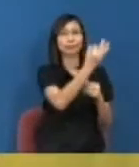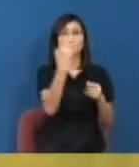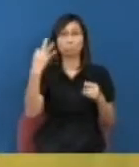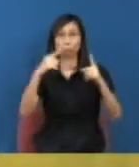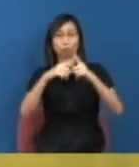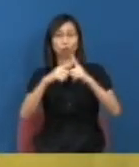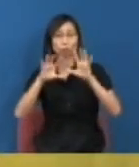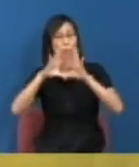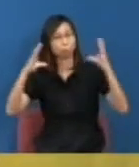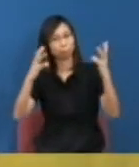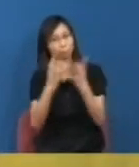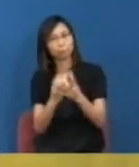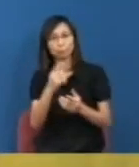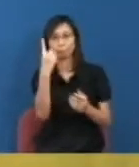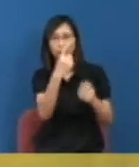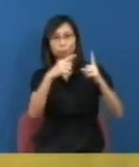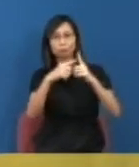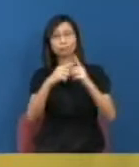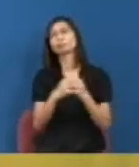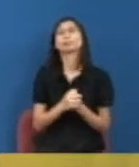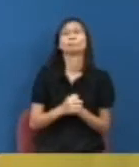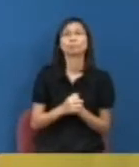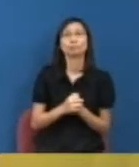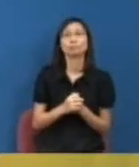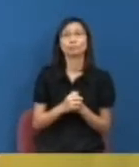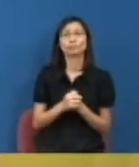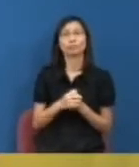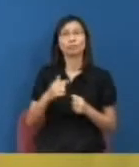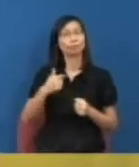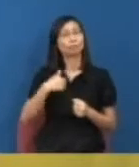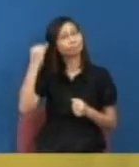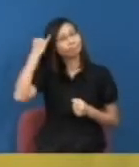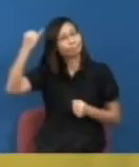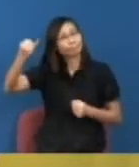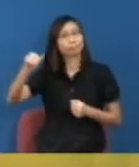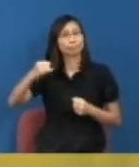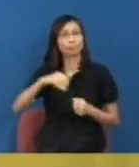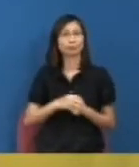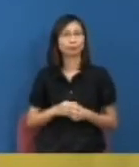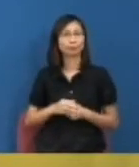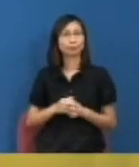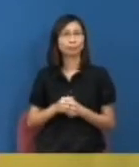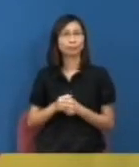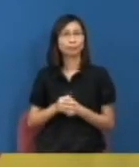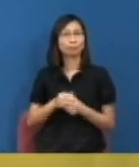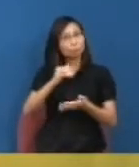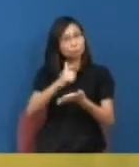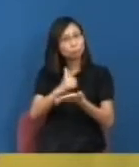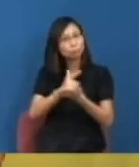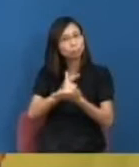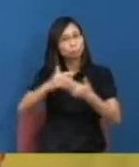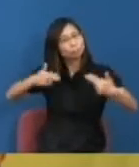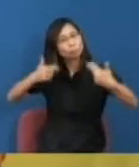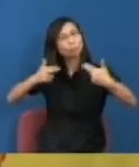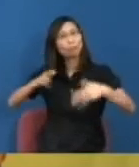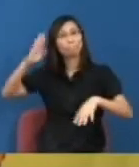那你會見到當然我不知道是主流媒體覺得未來的領導